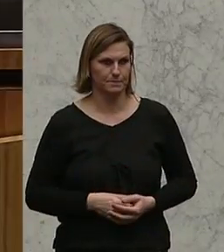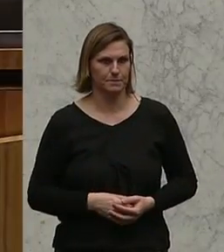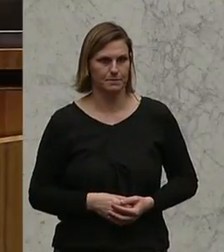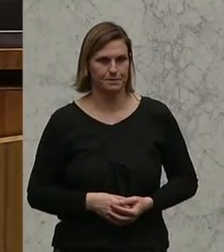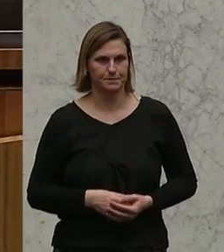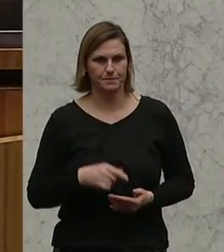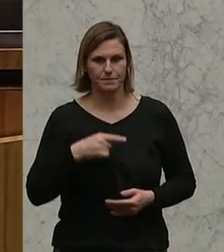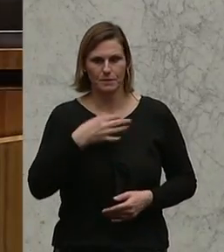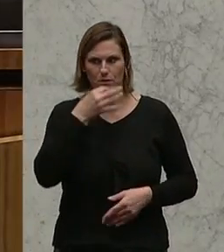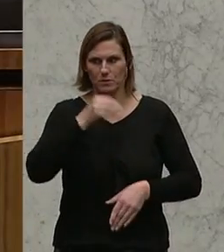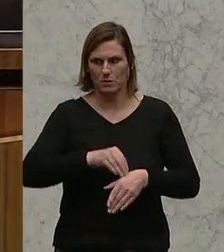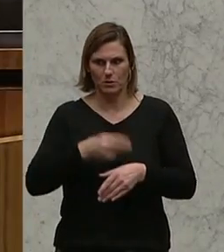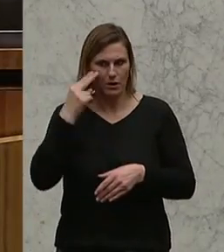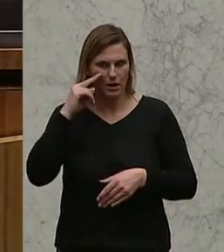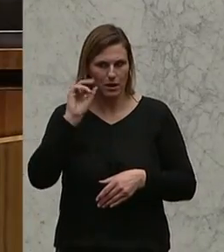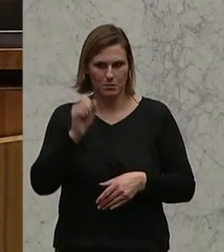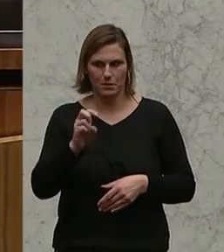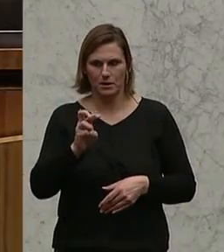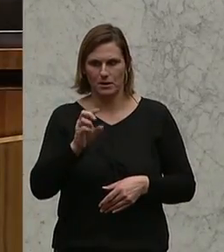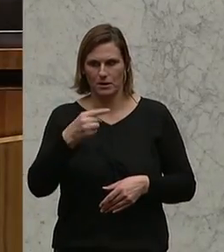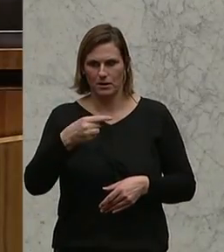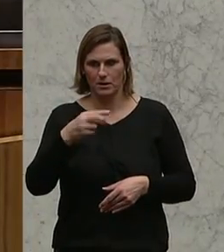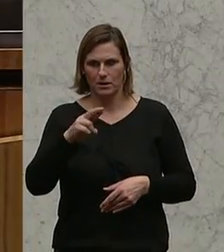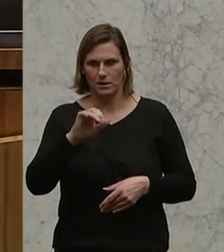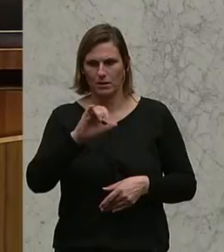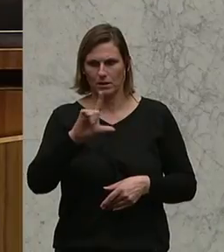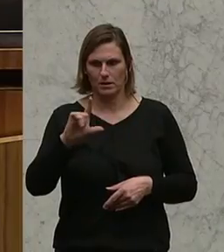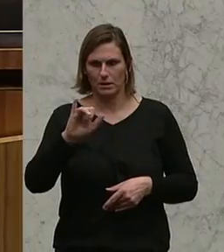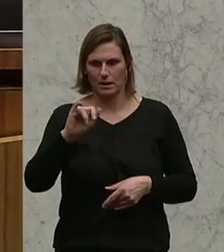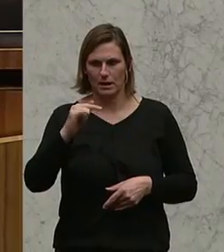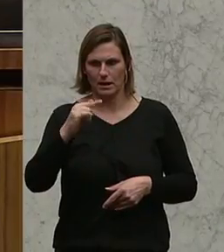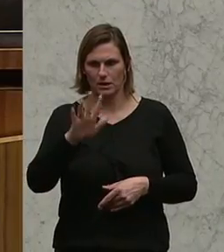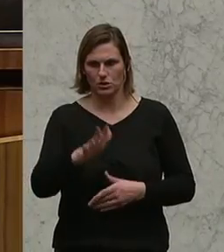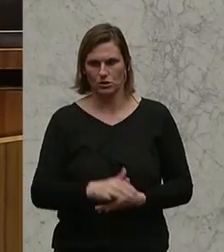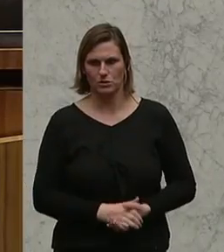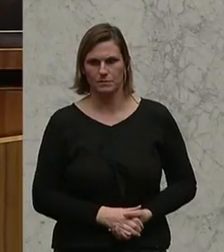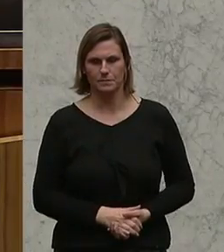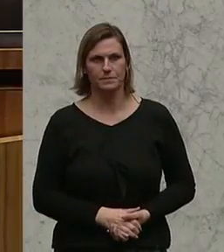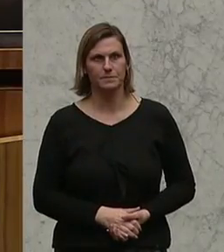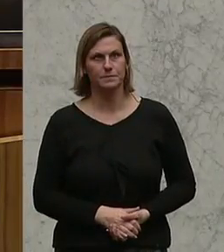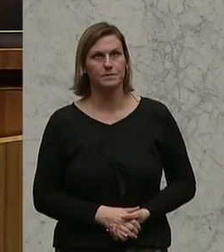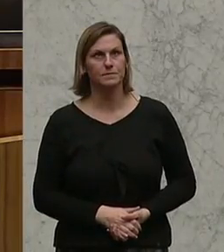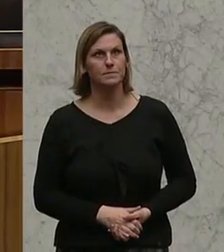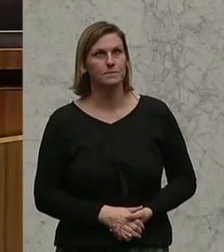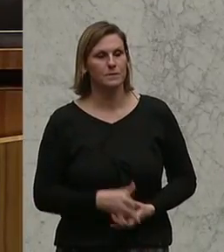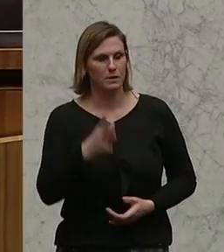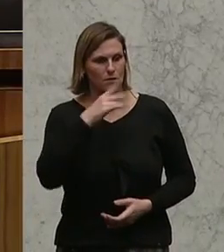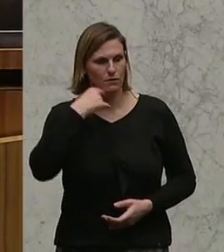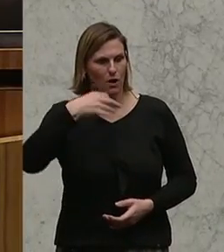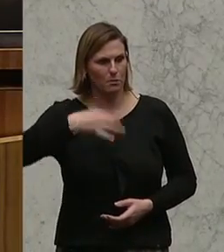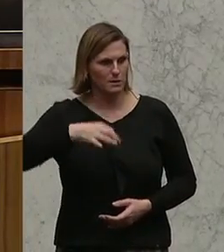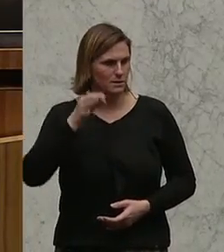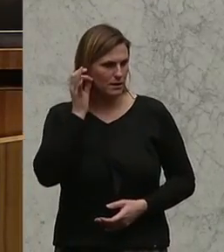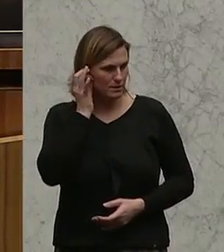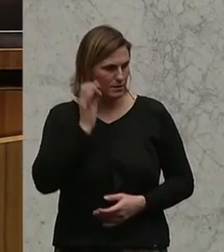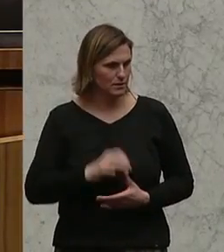Als nächster Hauptgeordneter Fritz Krilic. Über 28.000 abgesicherte Kilometer stehen in Österreich bereits